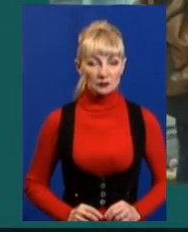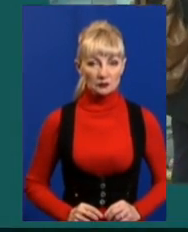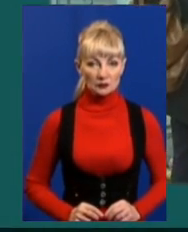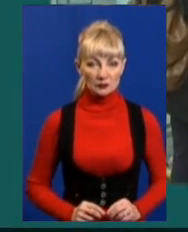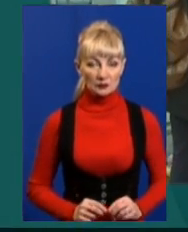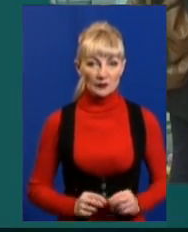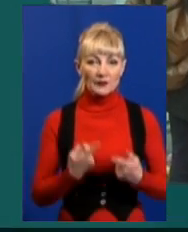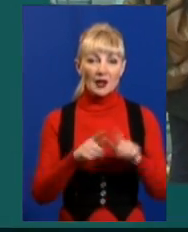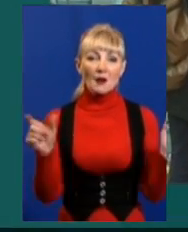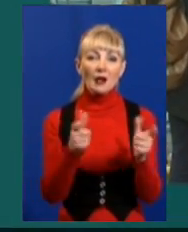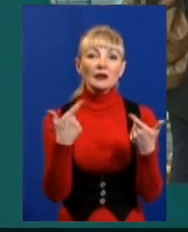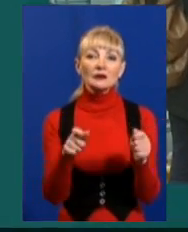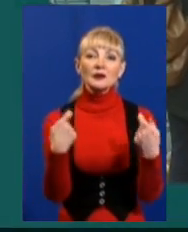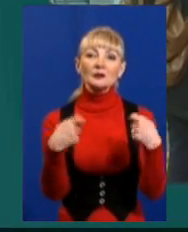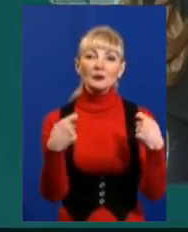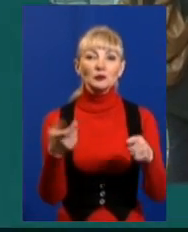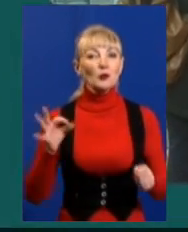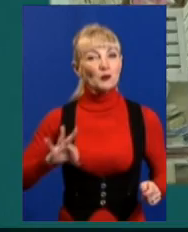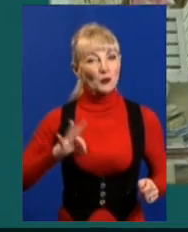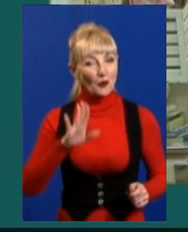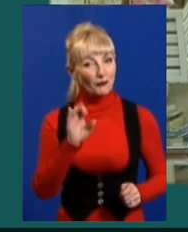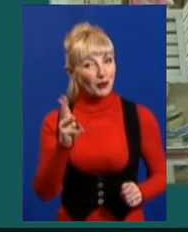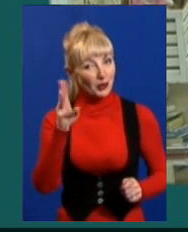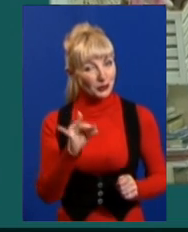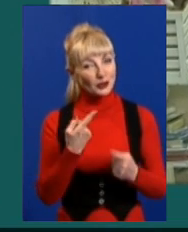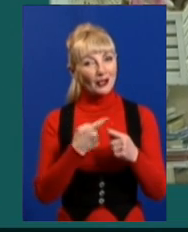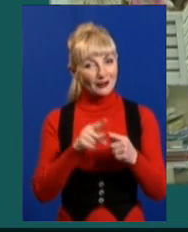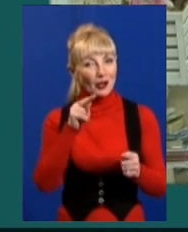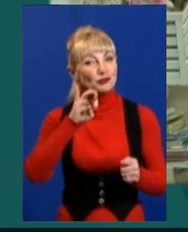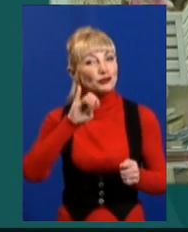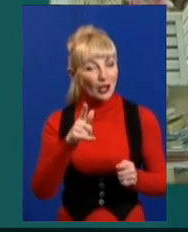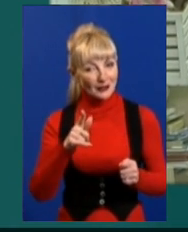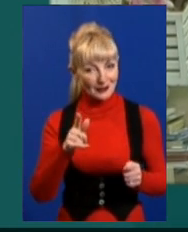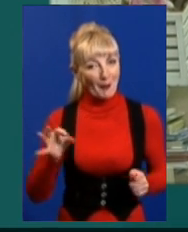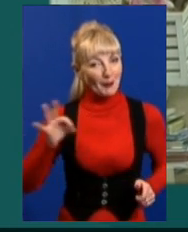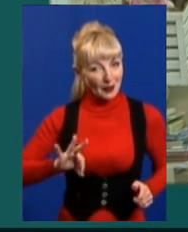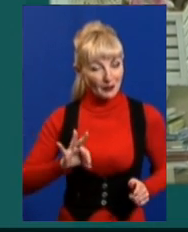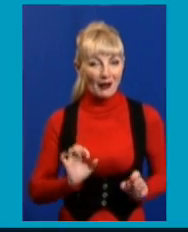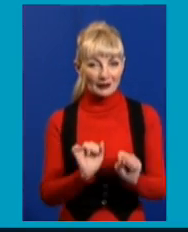Крамниця, де продають вживані речі, частину свого прибутку віддає на благочинність.